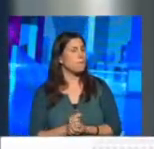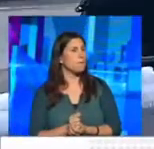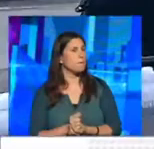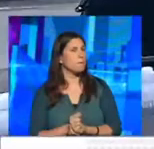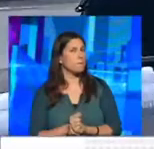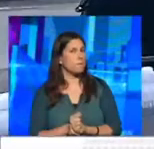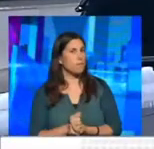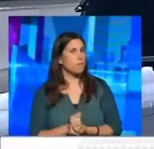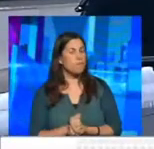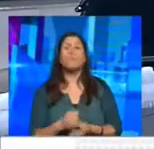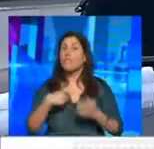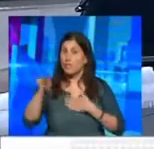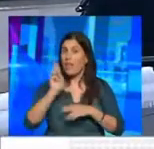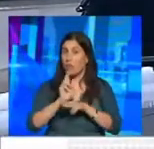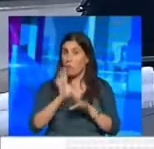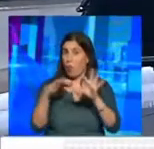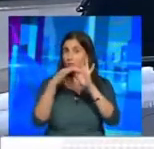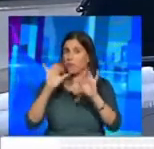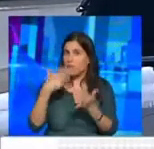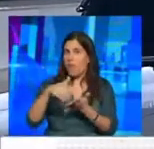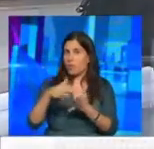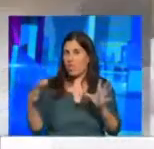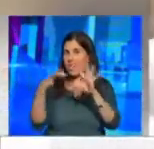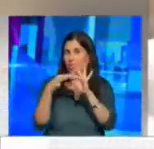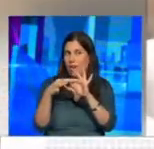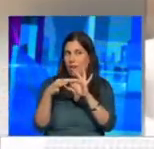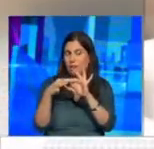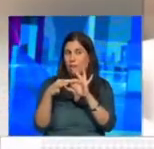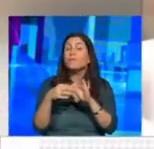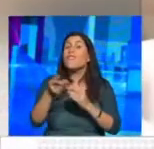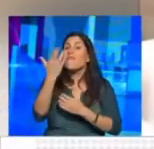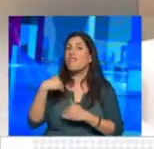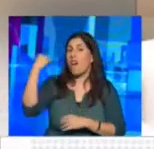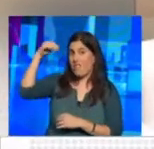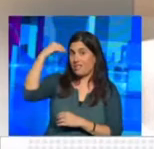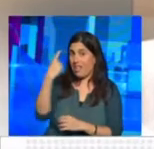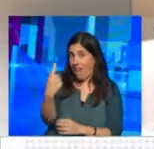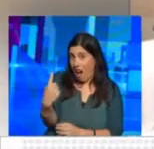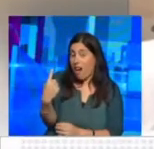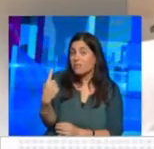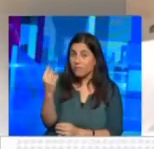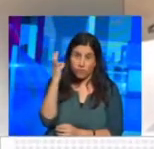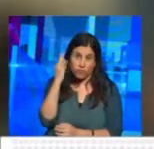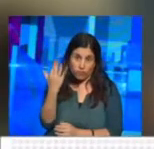והבטחנו לשמור על הקשר ולהמשיך את הקשר והייתה פלסטינאית אחת כן